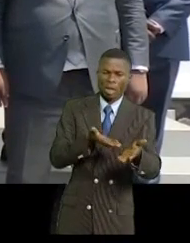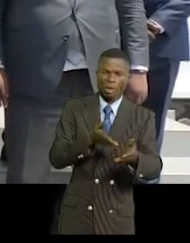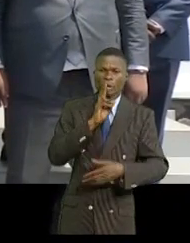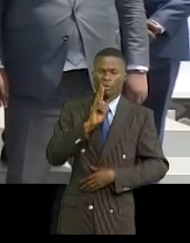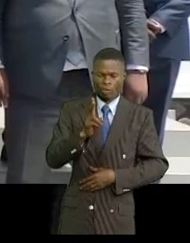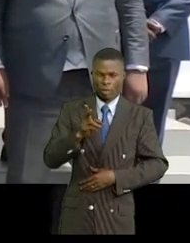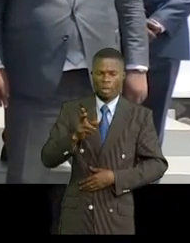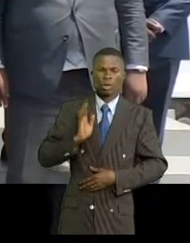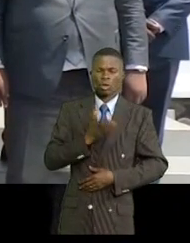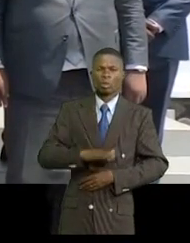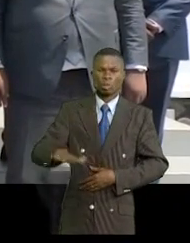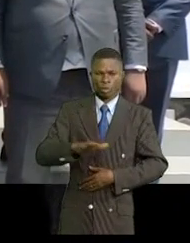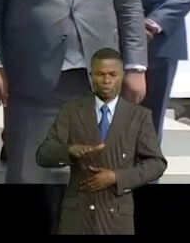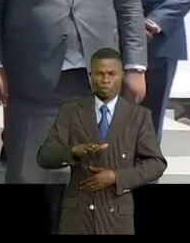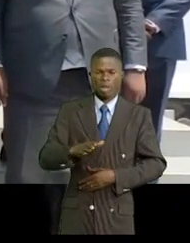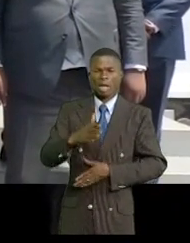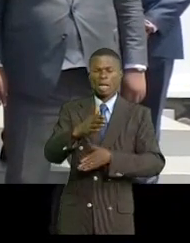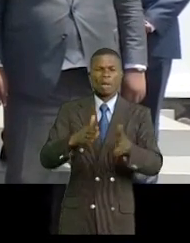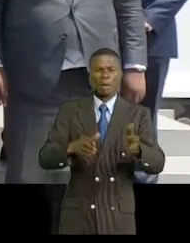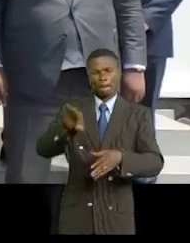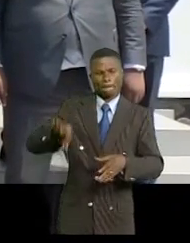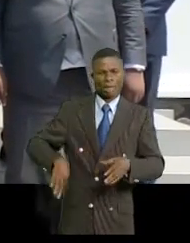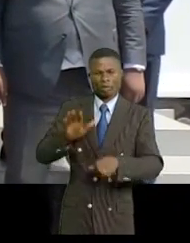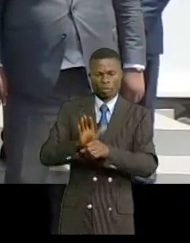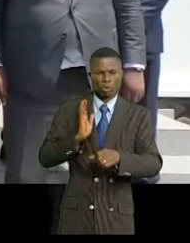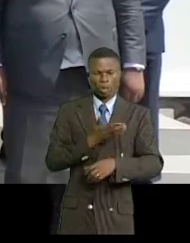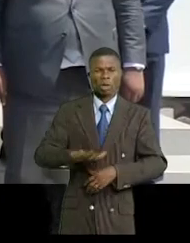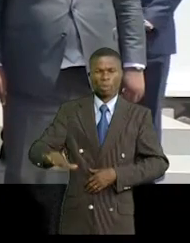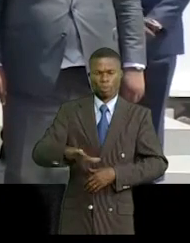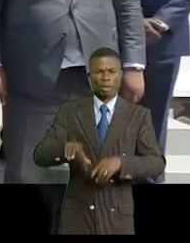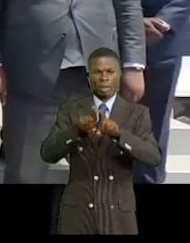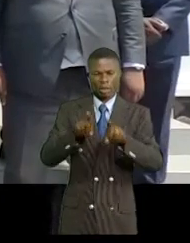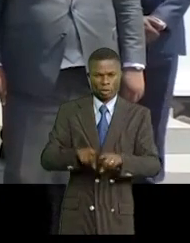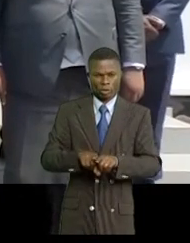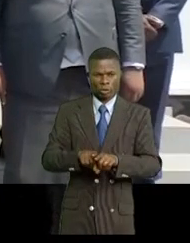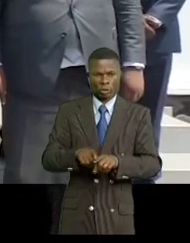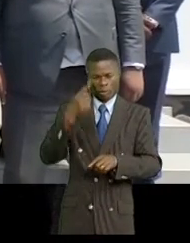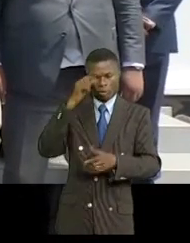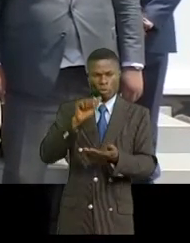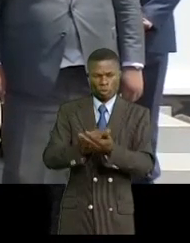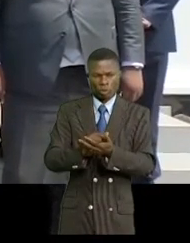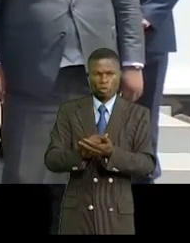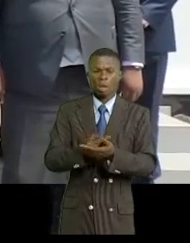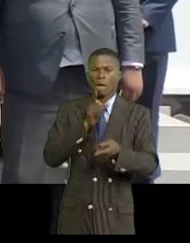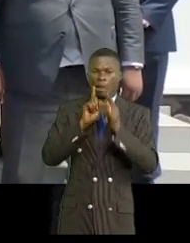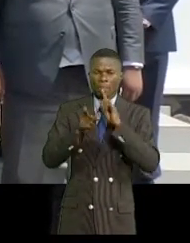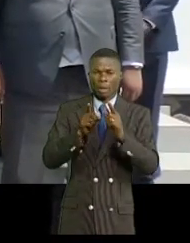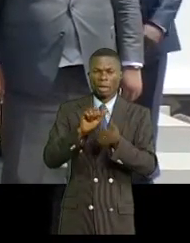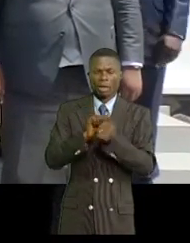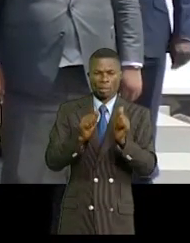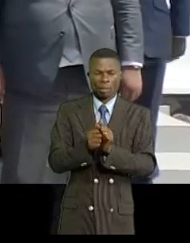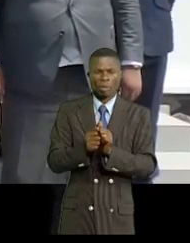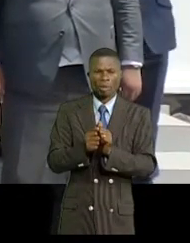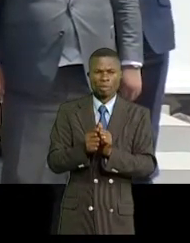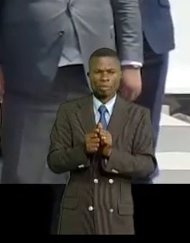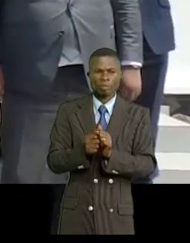d'avoir plus de revenus au niveau interne. Mais également, à cet effet, il a été constaté